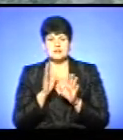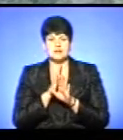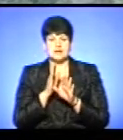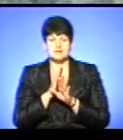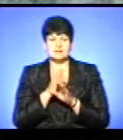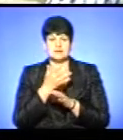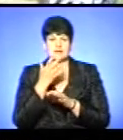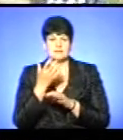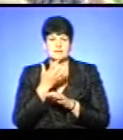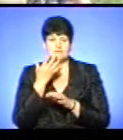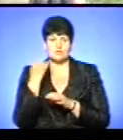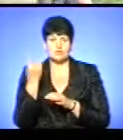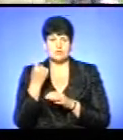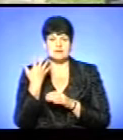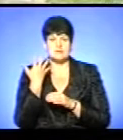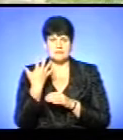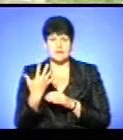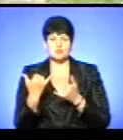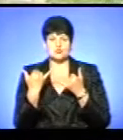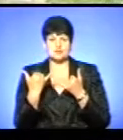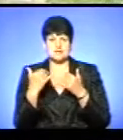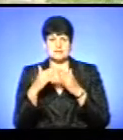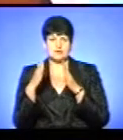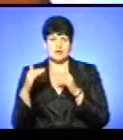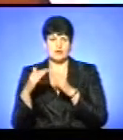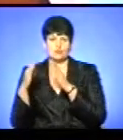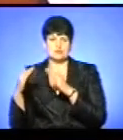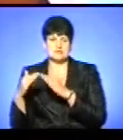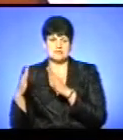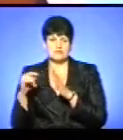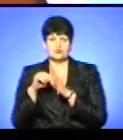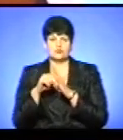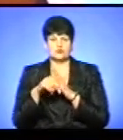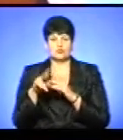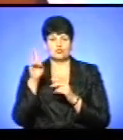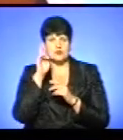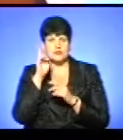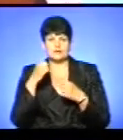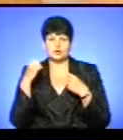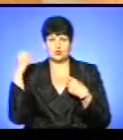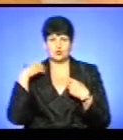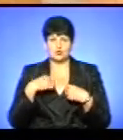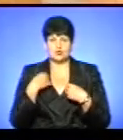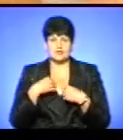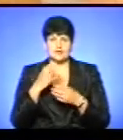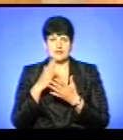Півдній області. У таборі 5 сучасно обладнаних корпусів з внутрішнім туалетами, душовими, є гаряча вода.